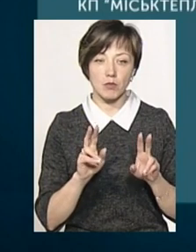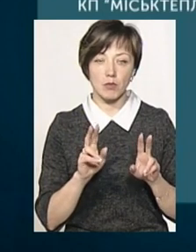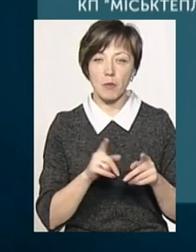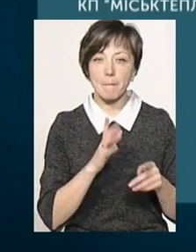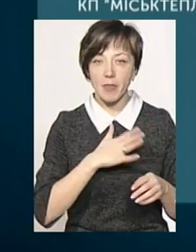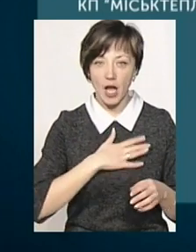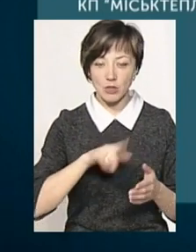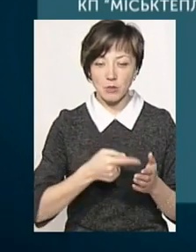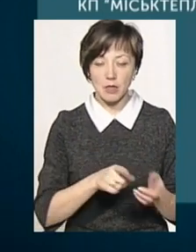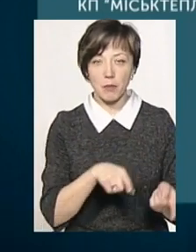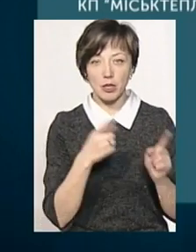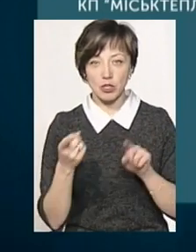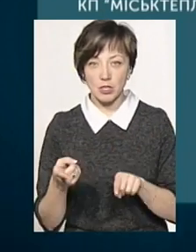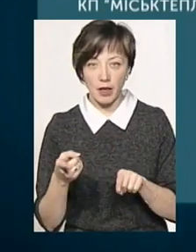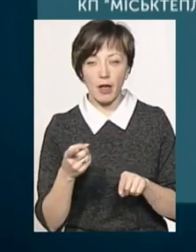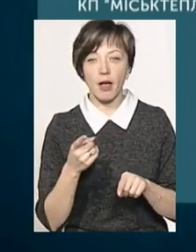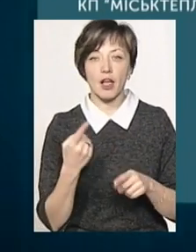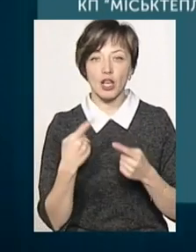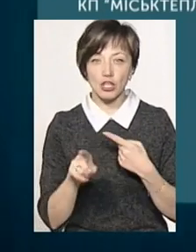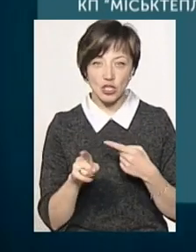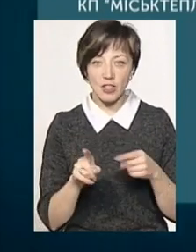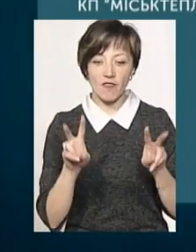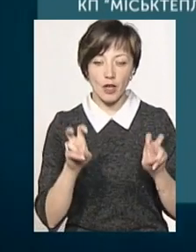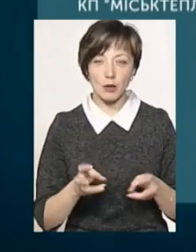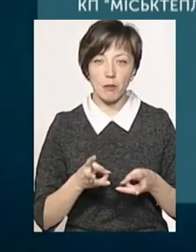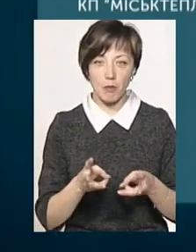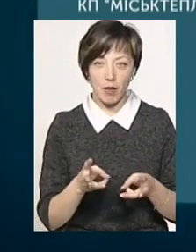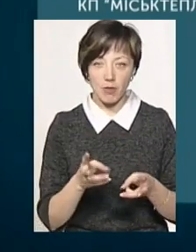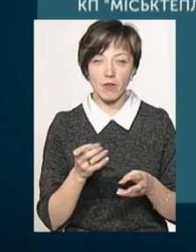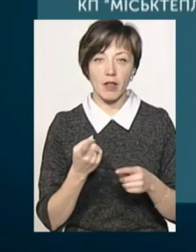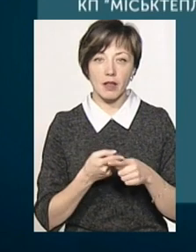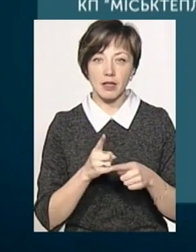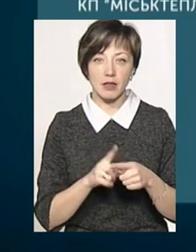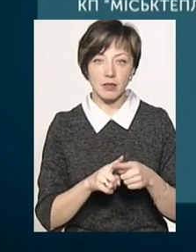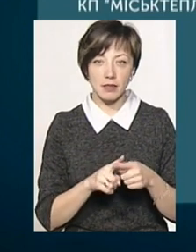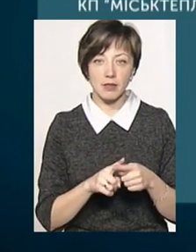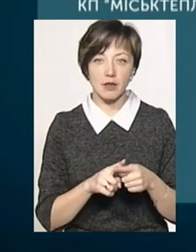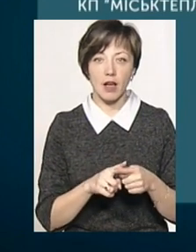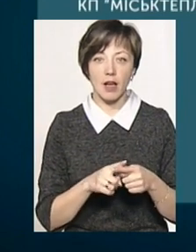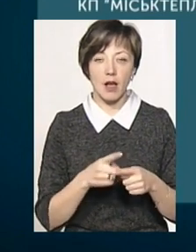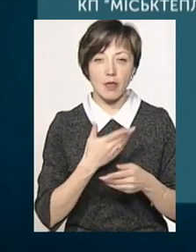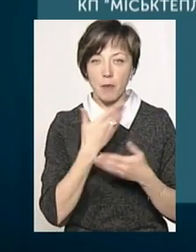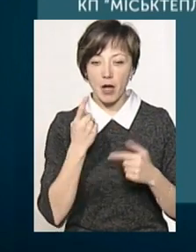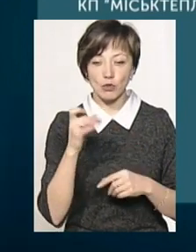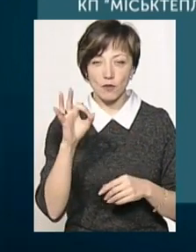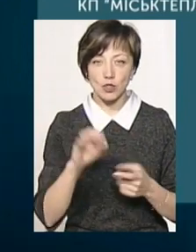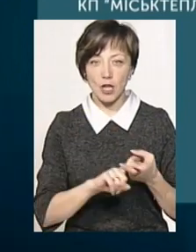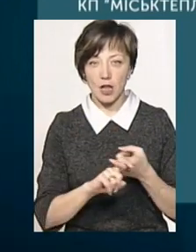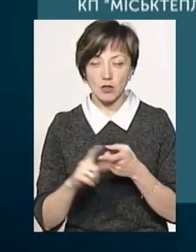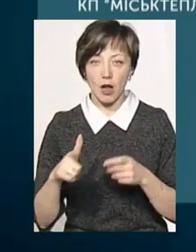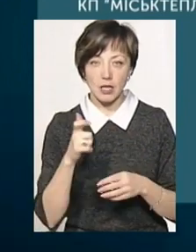цього року на альтернативні, але не безкоштовні види палива, чим убезпечили себе від 100% залежності від газових монополістів.